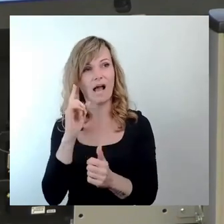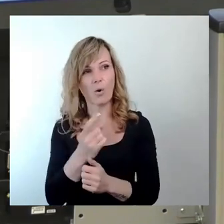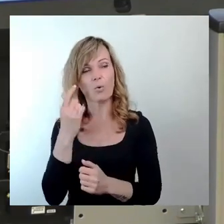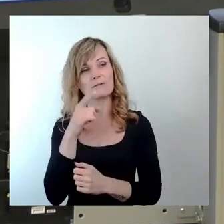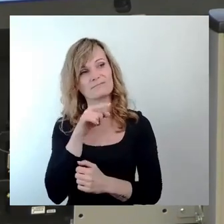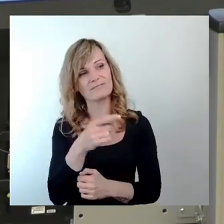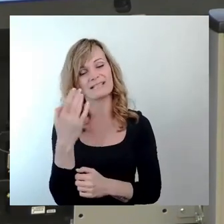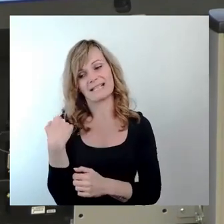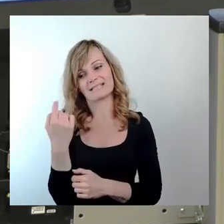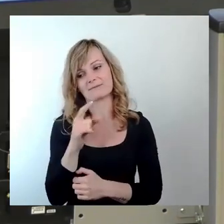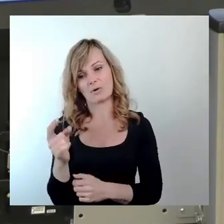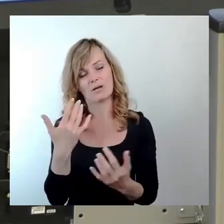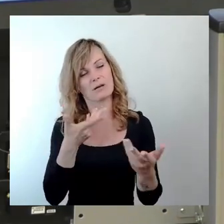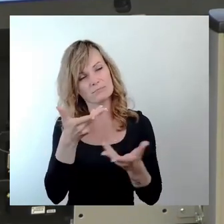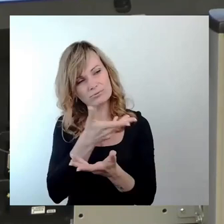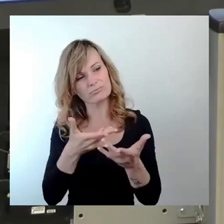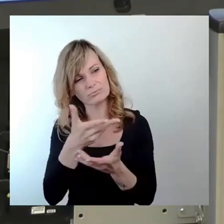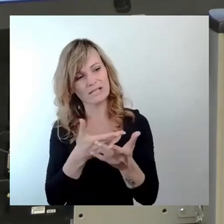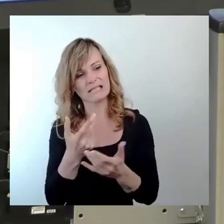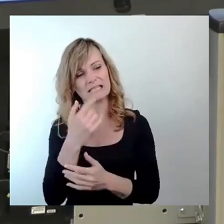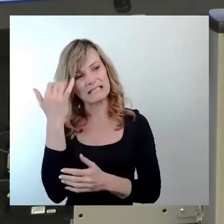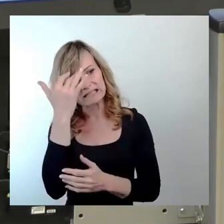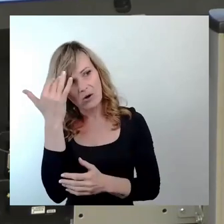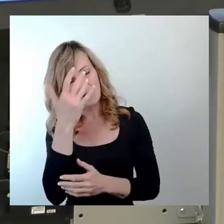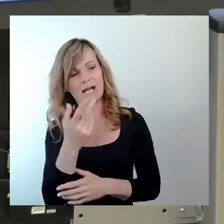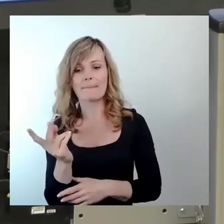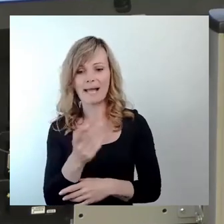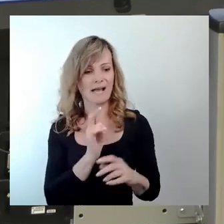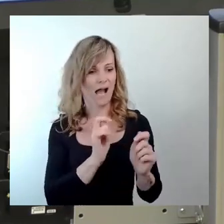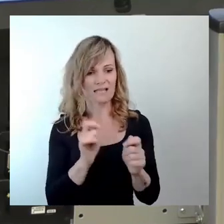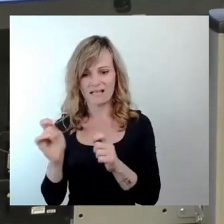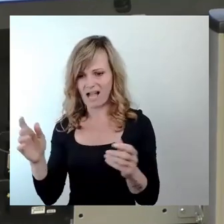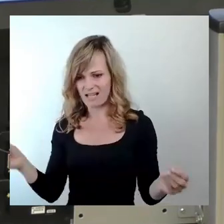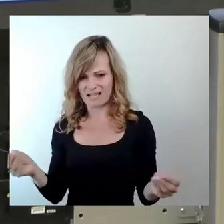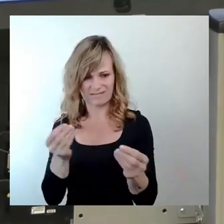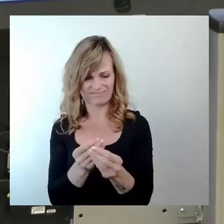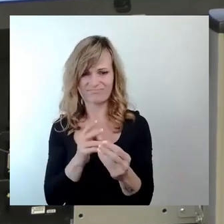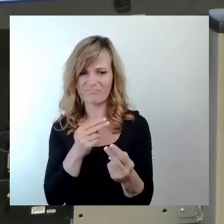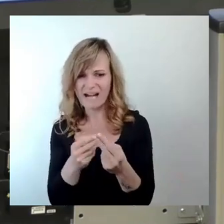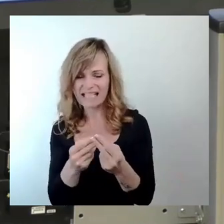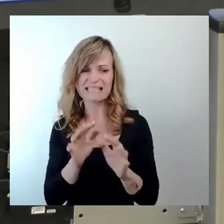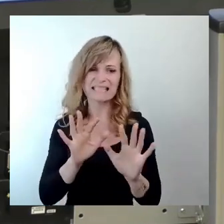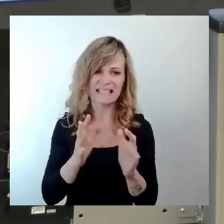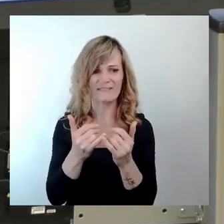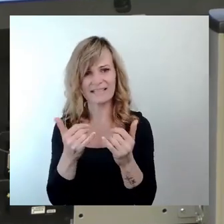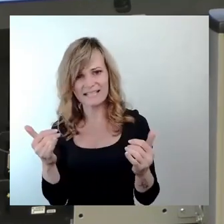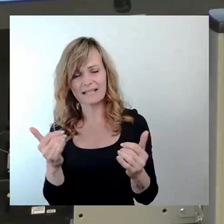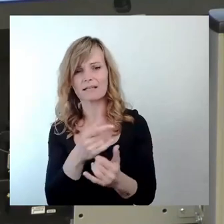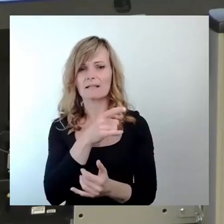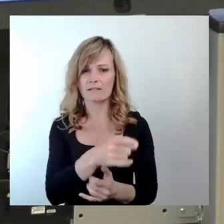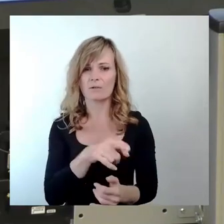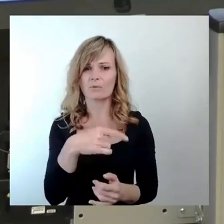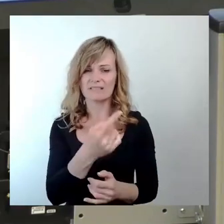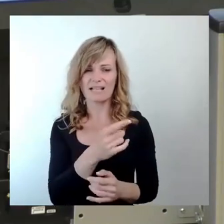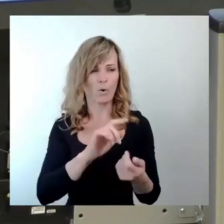diese beiden Anträge zusammenpassen. Und die SPD hat im Stadtbezirksbeirat ihren Antrag komplett abgeändert, weil unsere